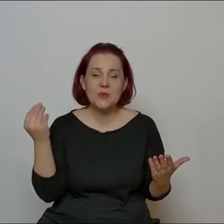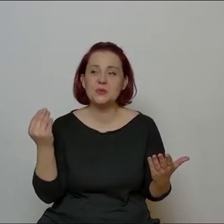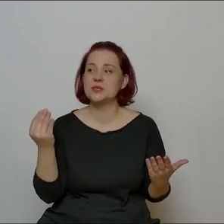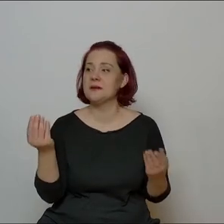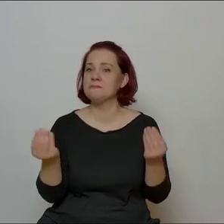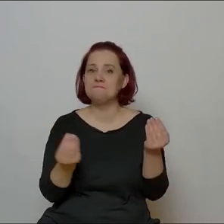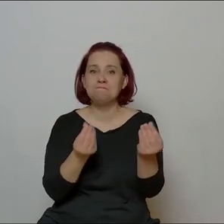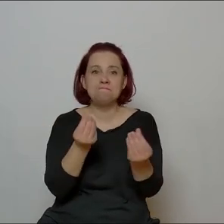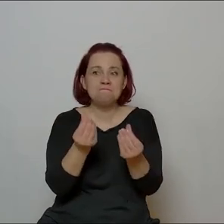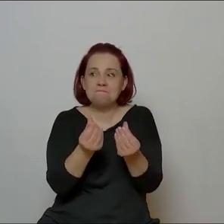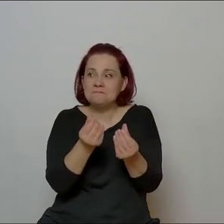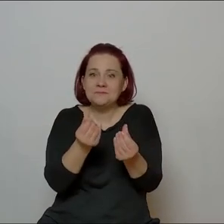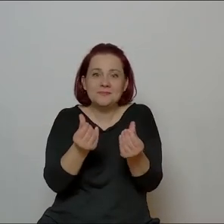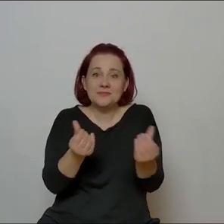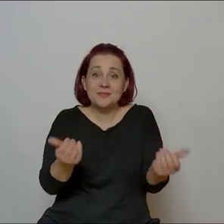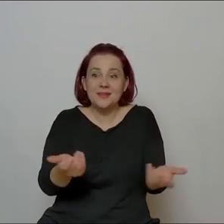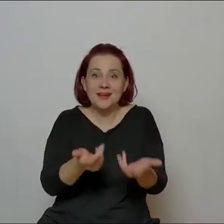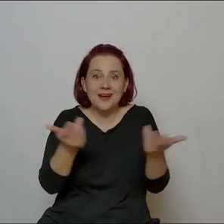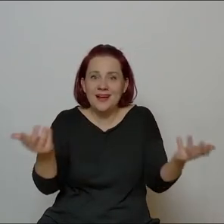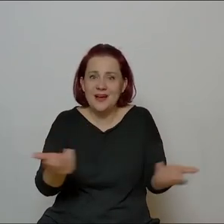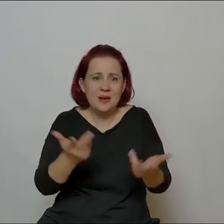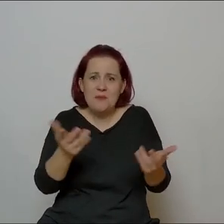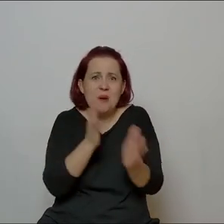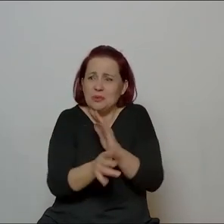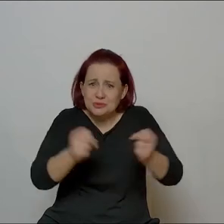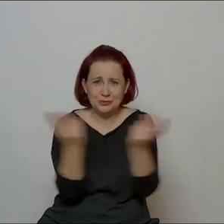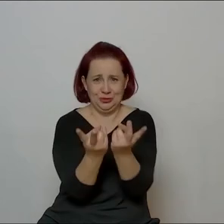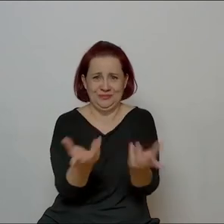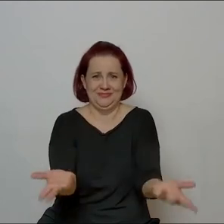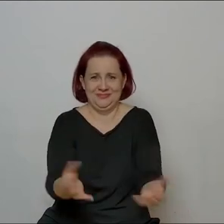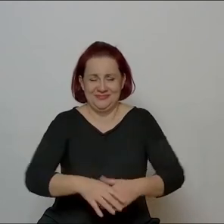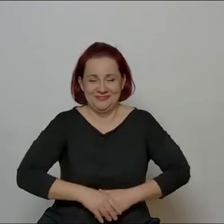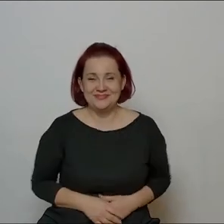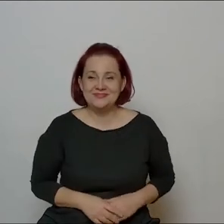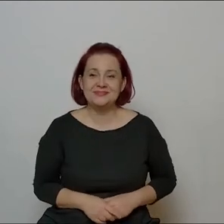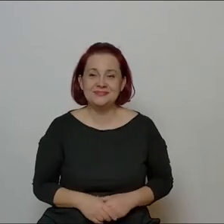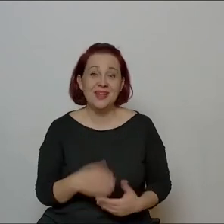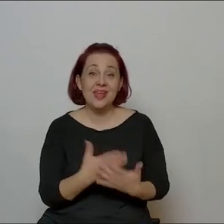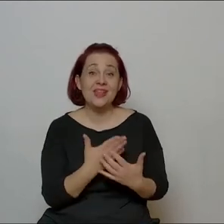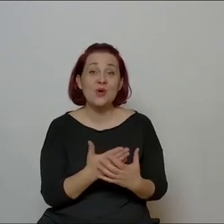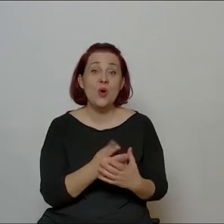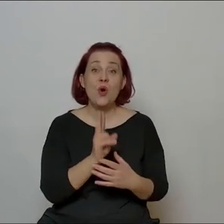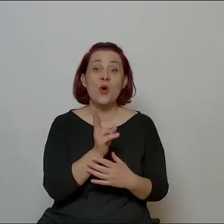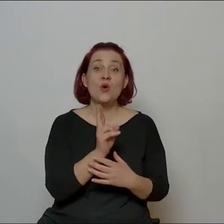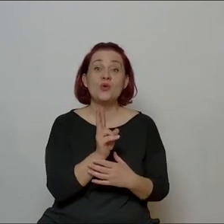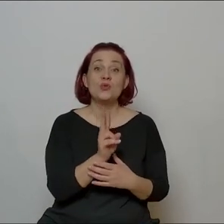że po prostu nie da się inaczej. No i znowuż, odbiorców tego będzie chętnych i